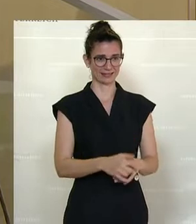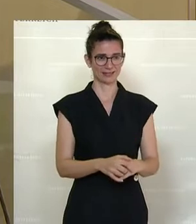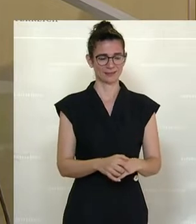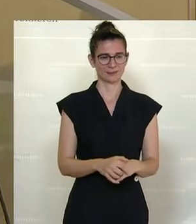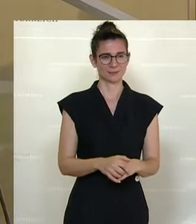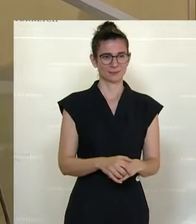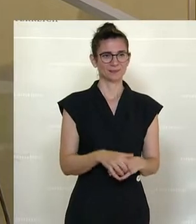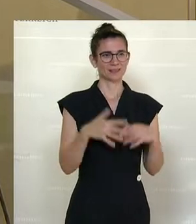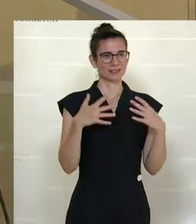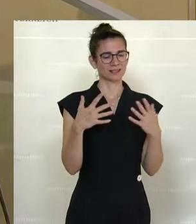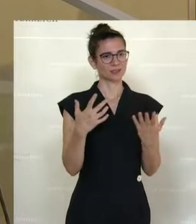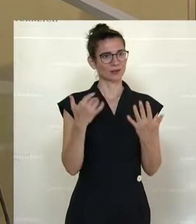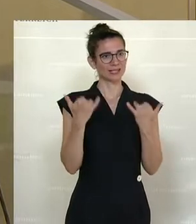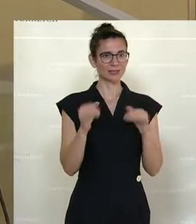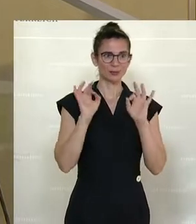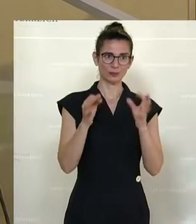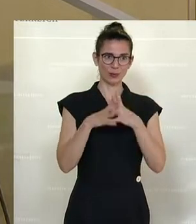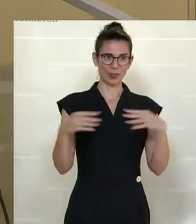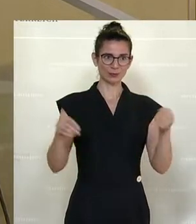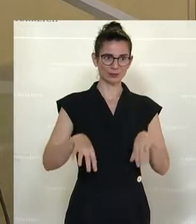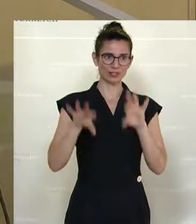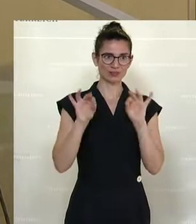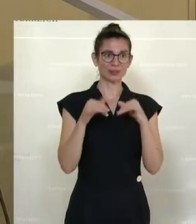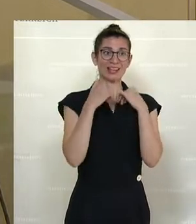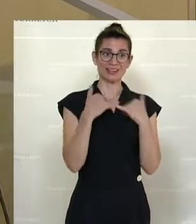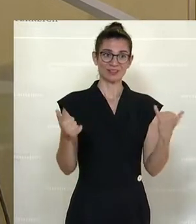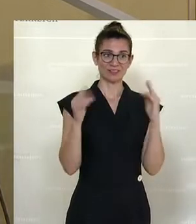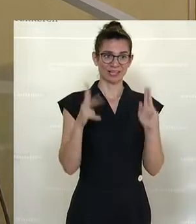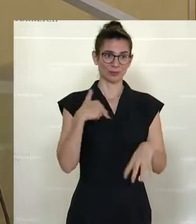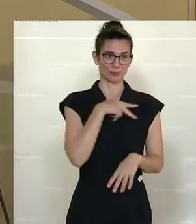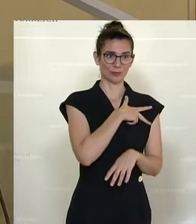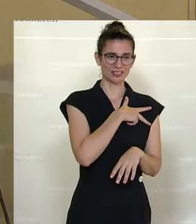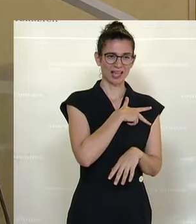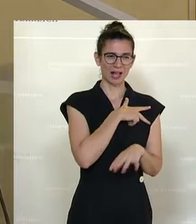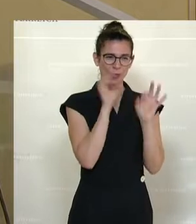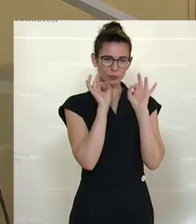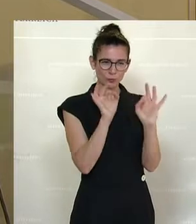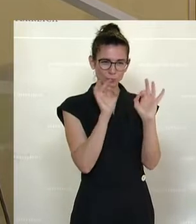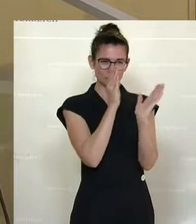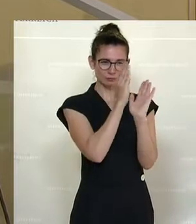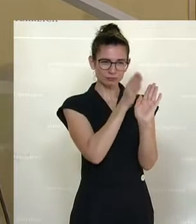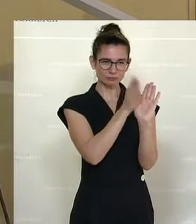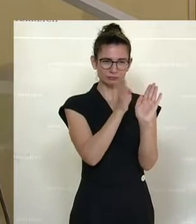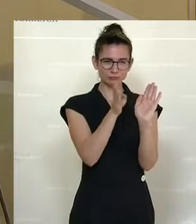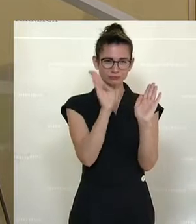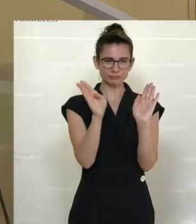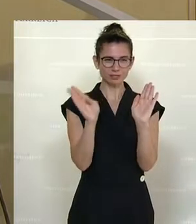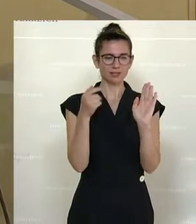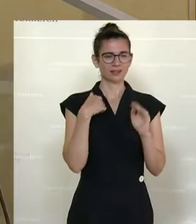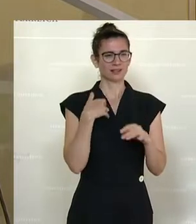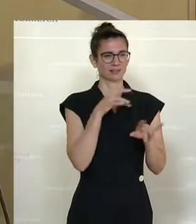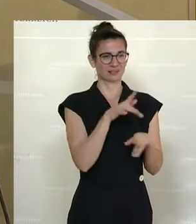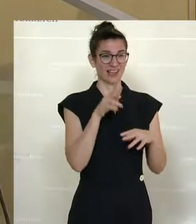dass wir eine so gute Lösung gefunden haben, wie man sozial treffsicher besonders betroffenen Menschen entweder eine